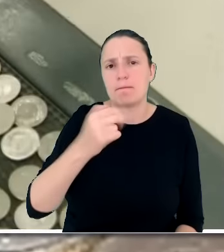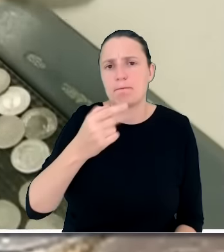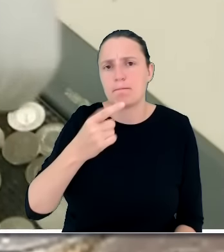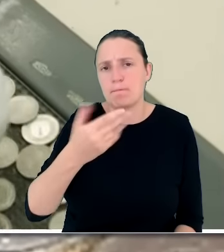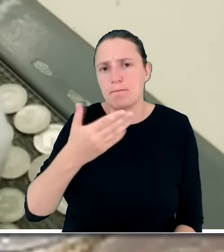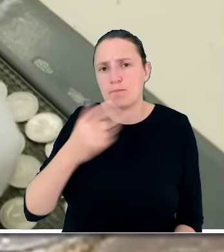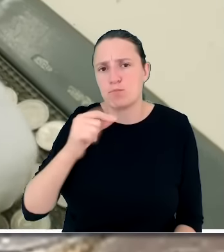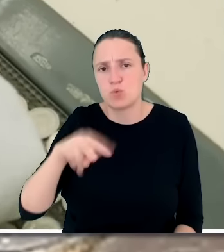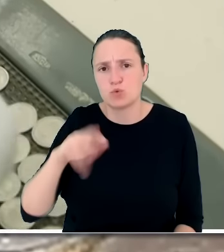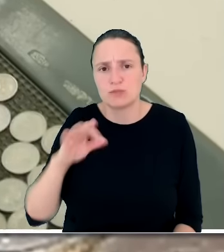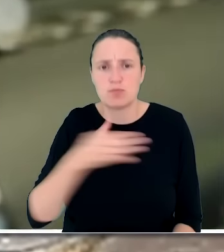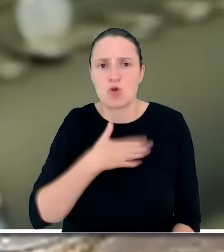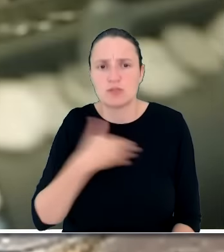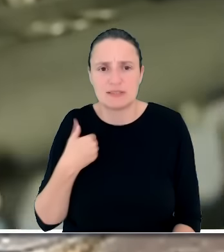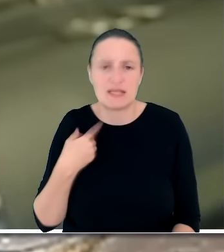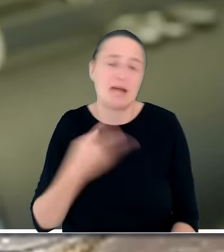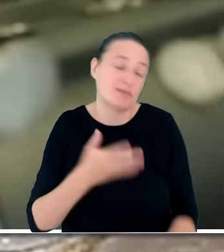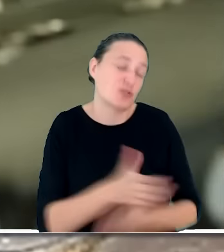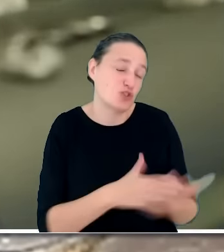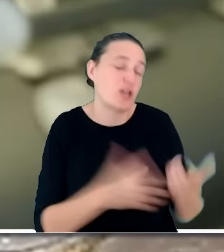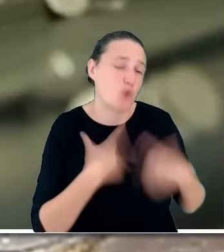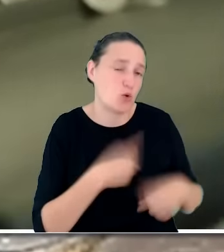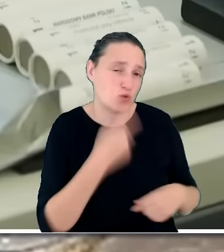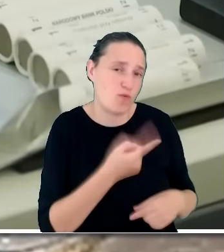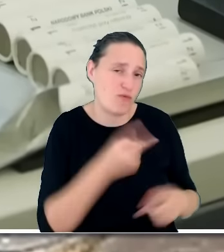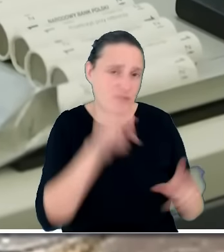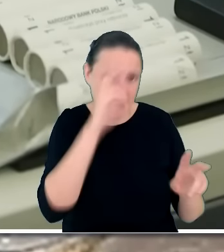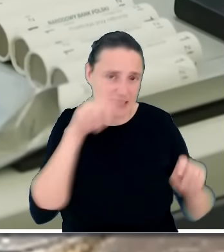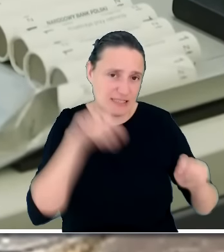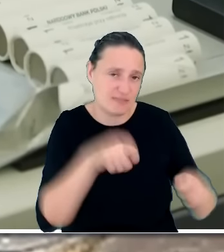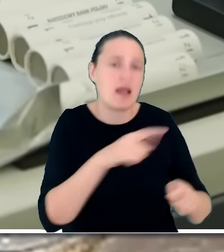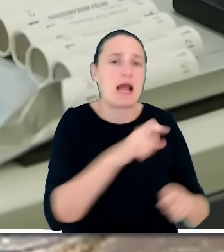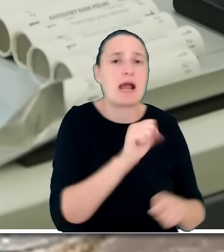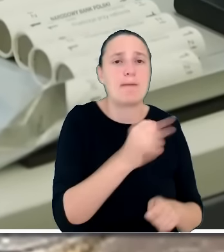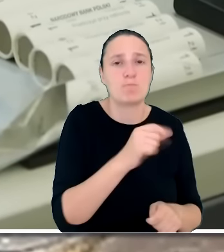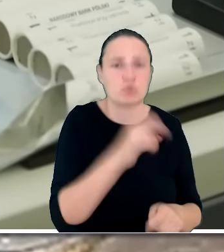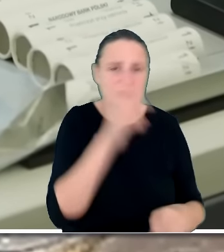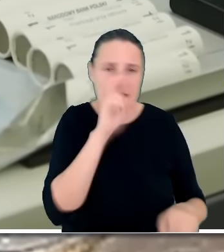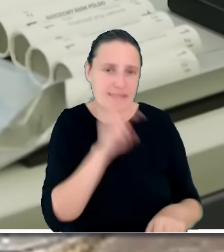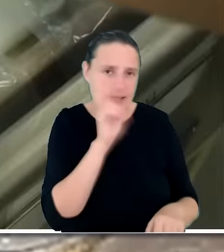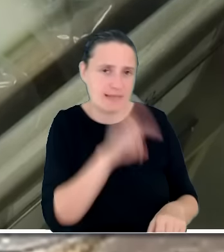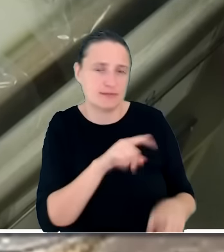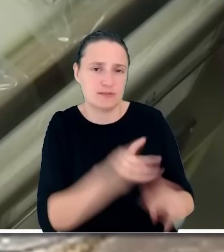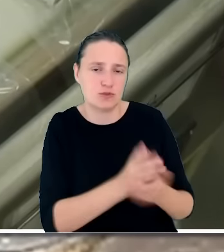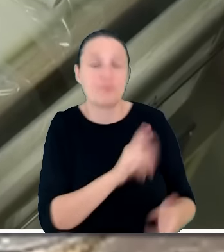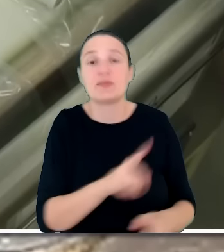złośliwców kampus hejtu. Tam pan Dmytro Kułęba,